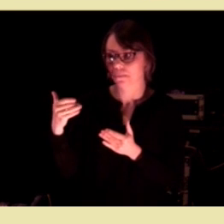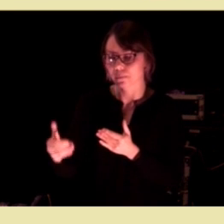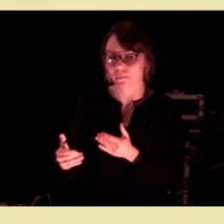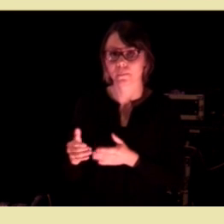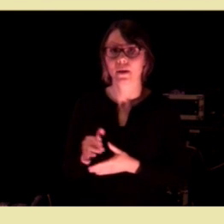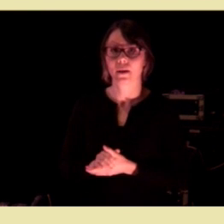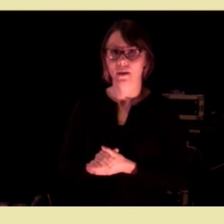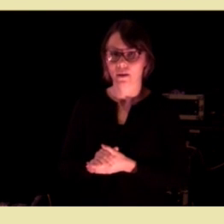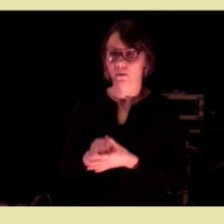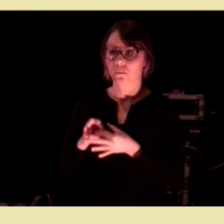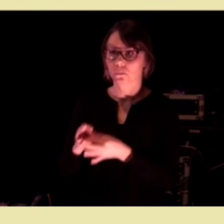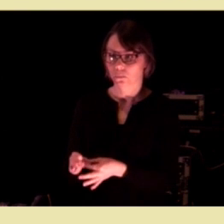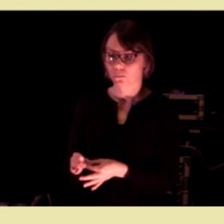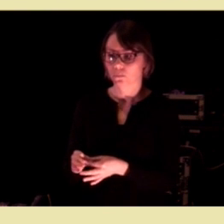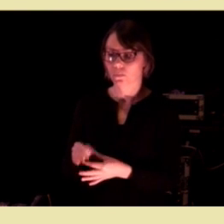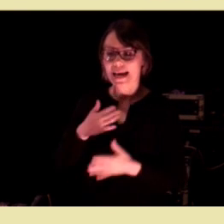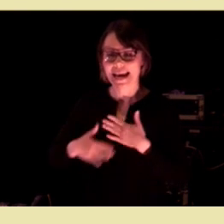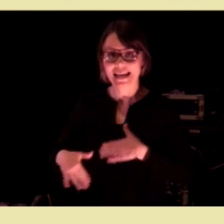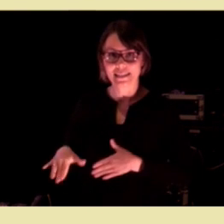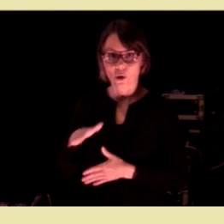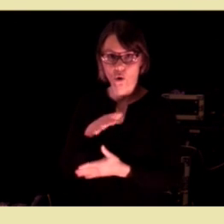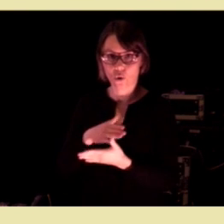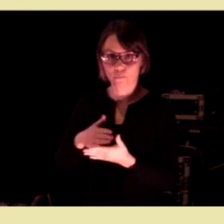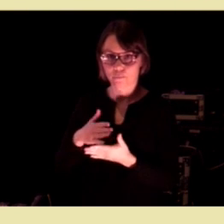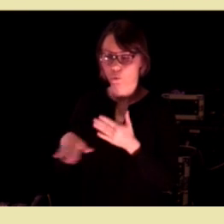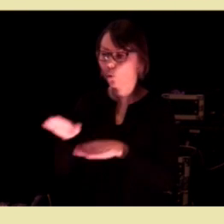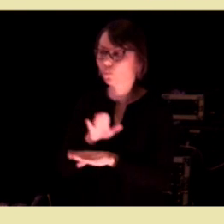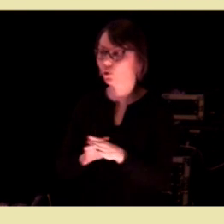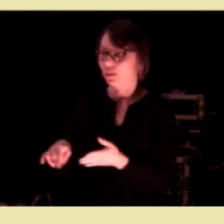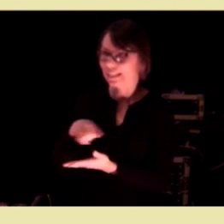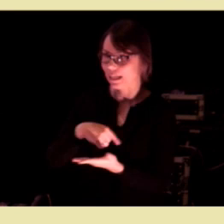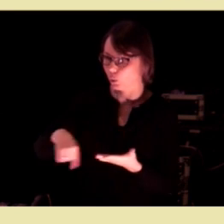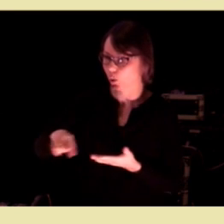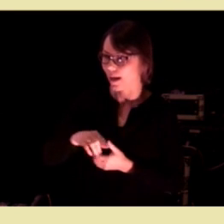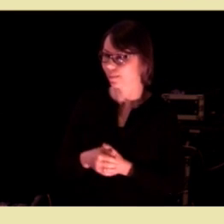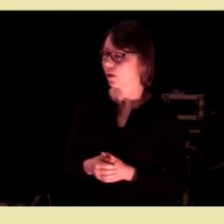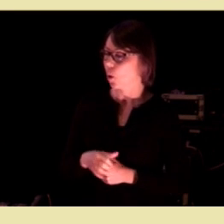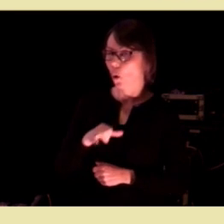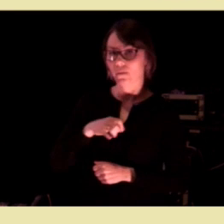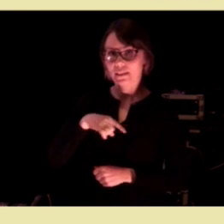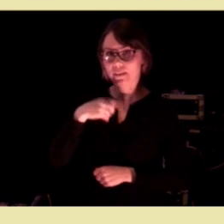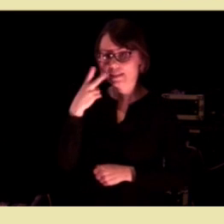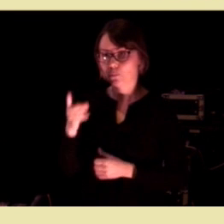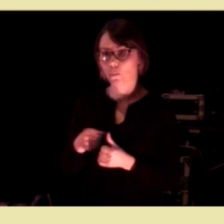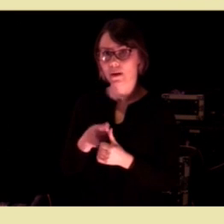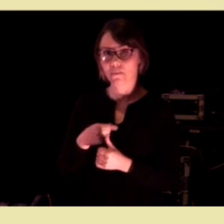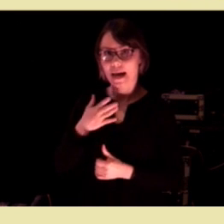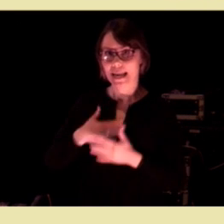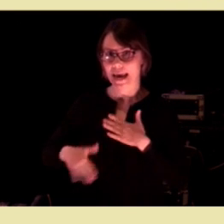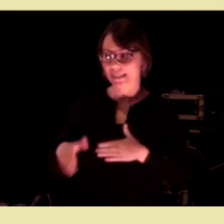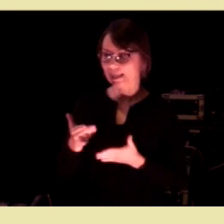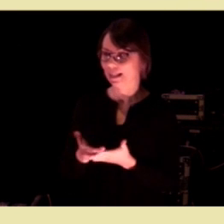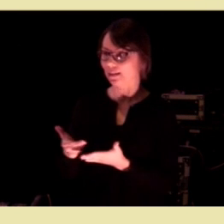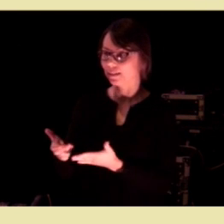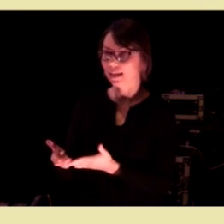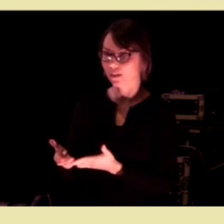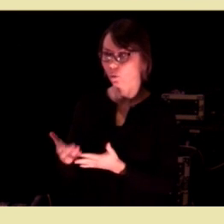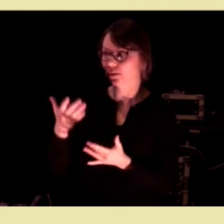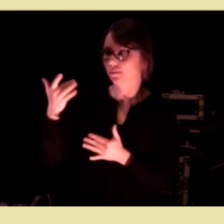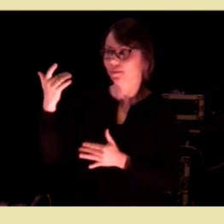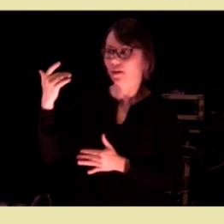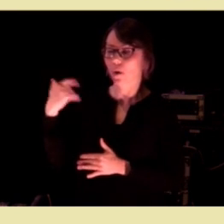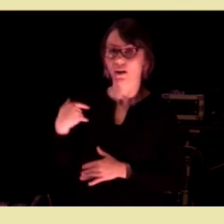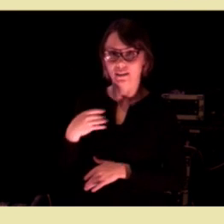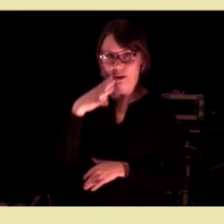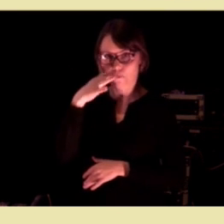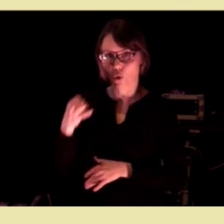er innenfor helse- og omsorgssektoren. Og ser vi på primærhelsetjenesten og går